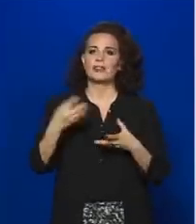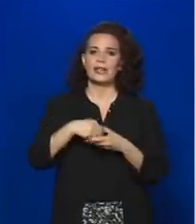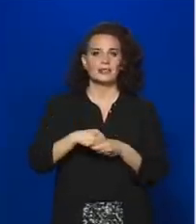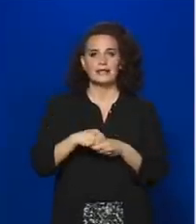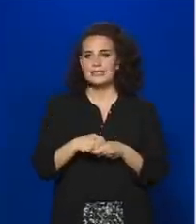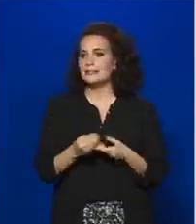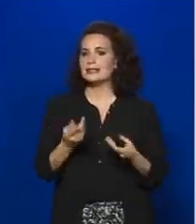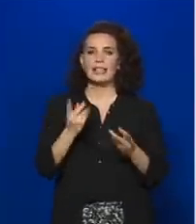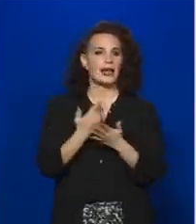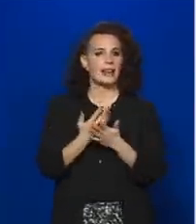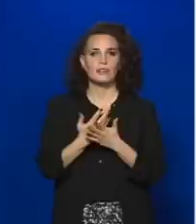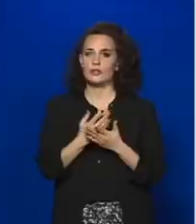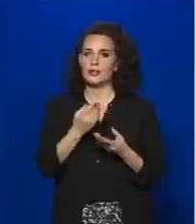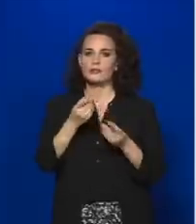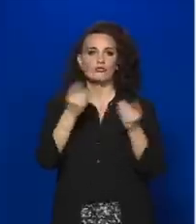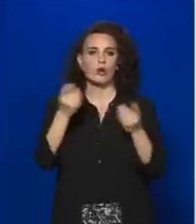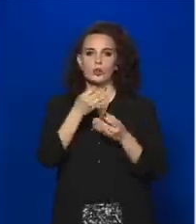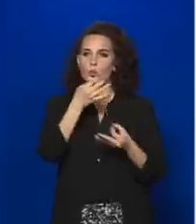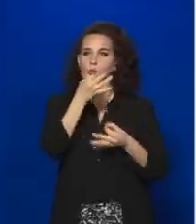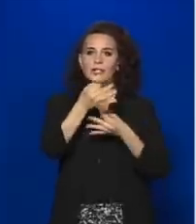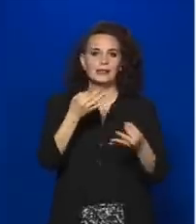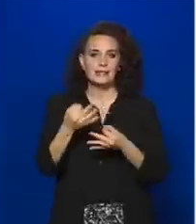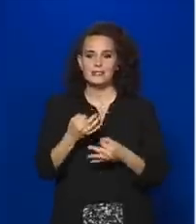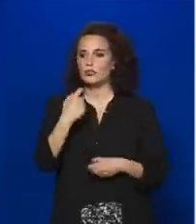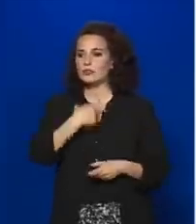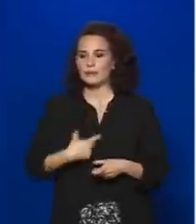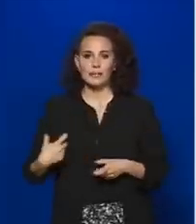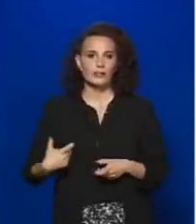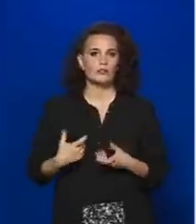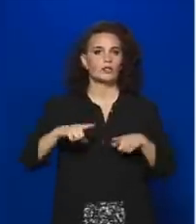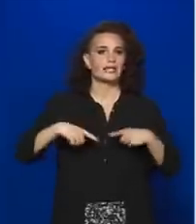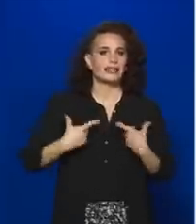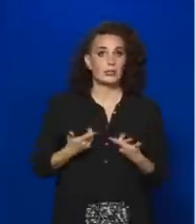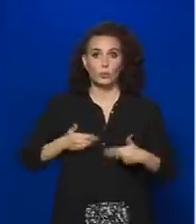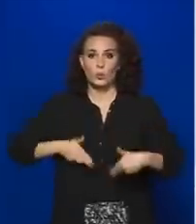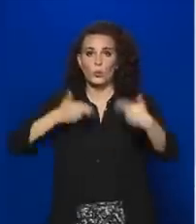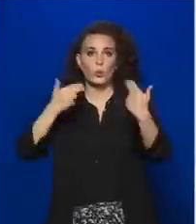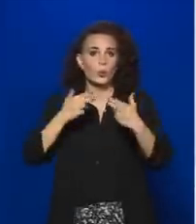kérdezhessen a sajtó, akár személyesen, akár élőben online?